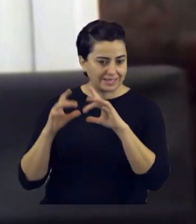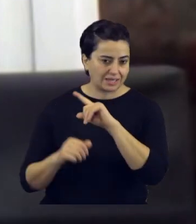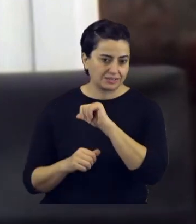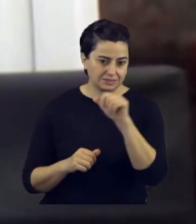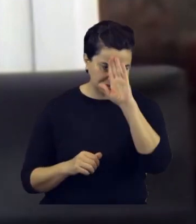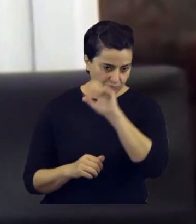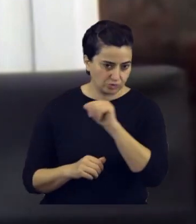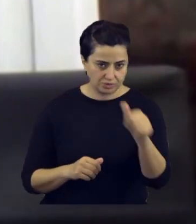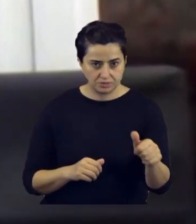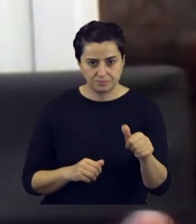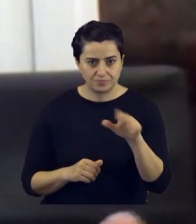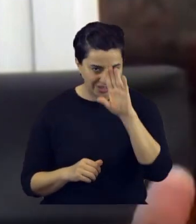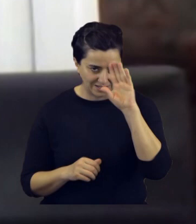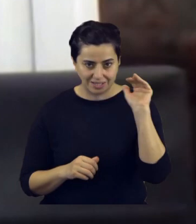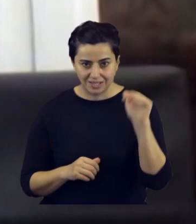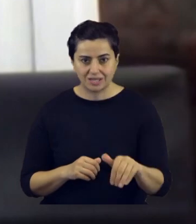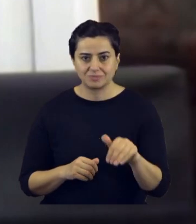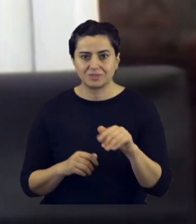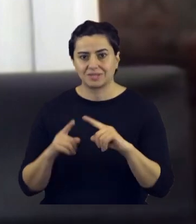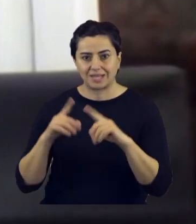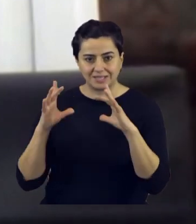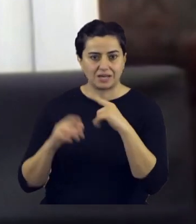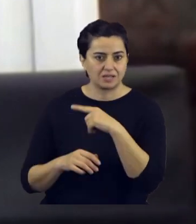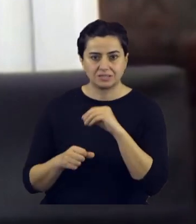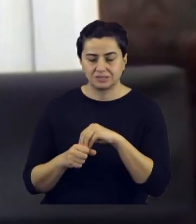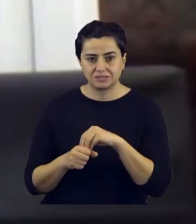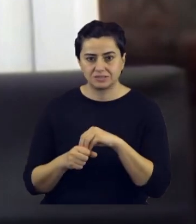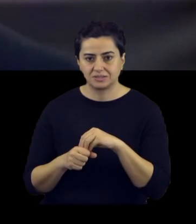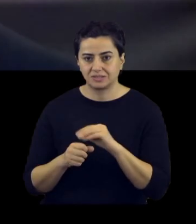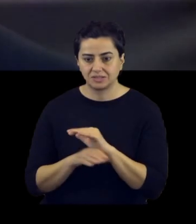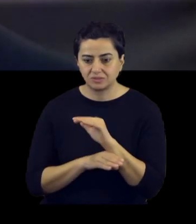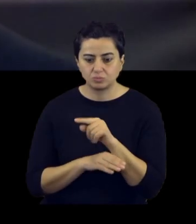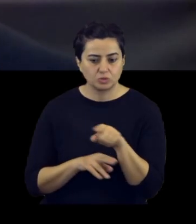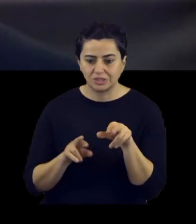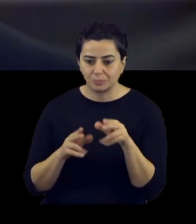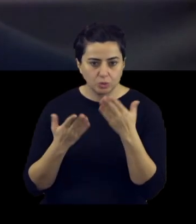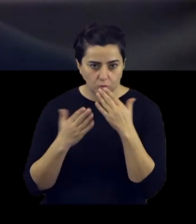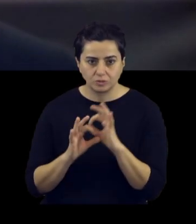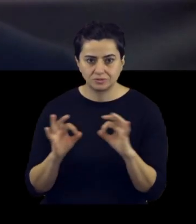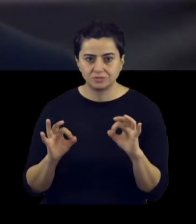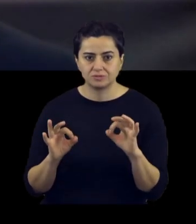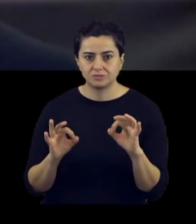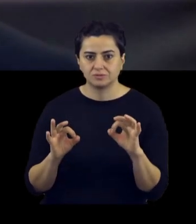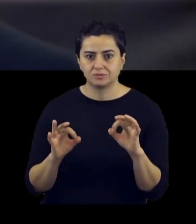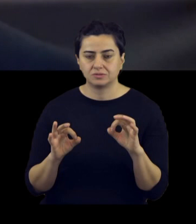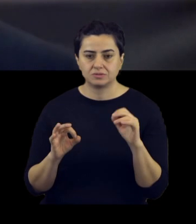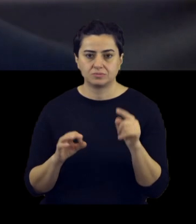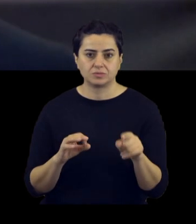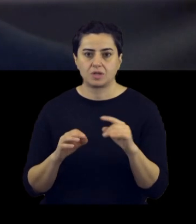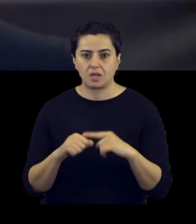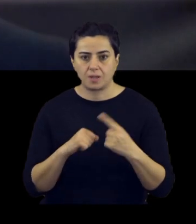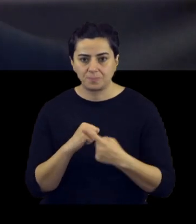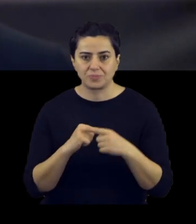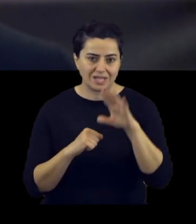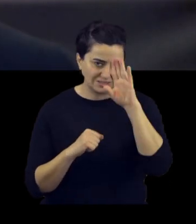İstanbul'a geldim ve İstanbul'a geldiğimde Tekirdağ'da daha önce hiç yaşadığım yerde bu tarz şeylere rastlamamıştım. Burada da